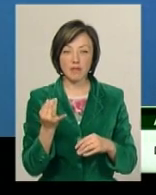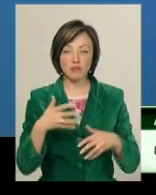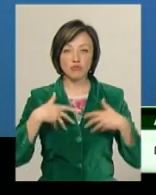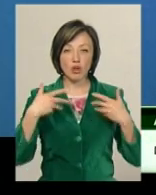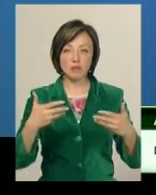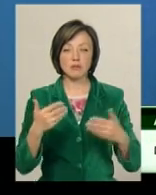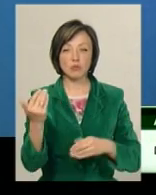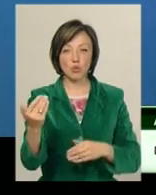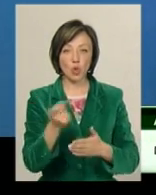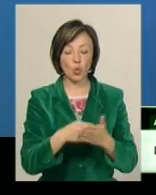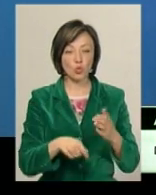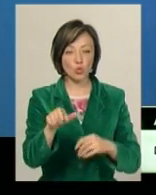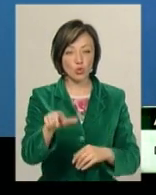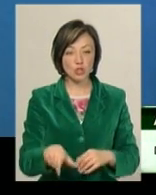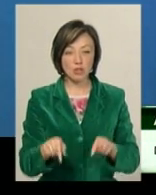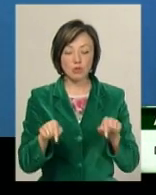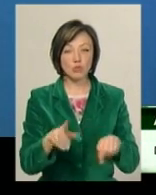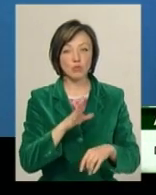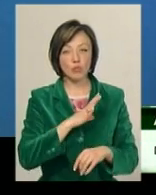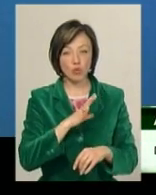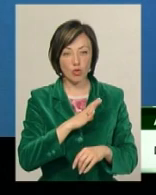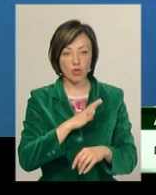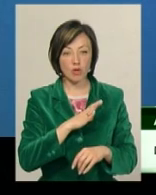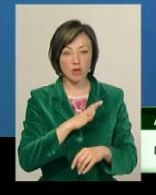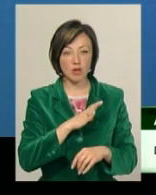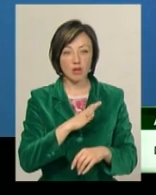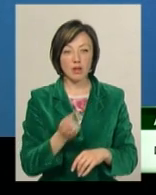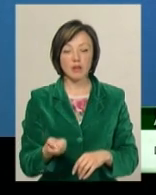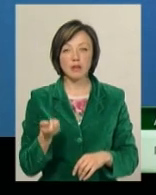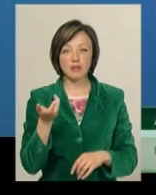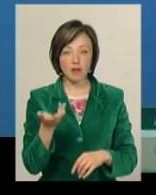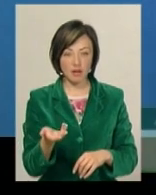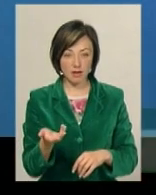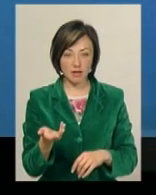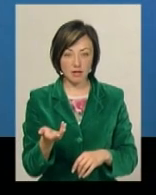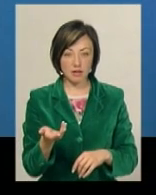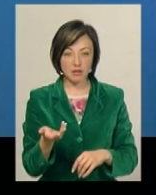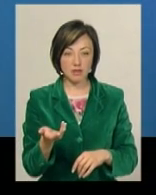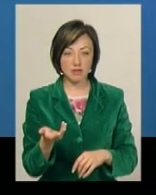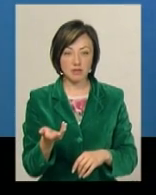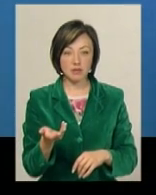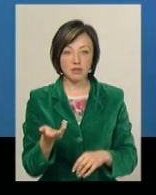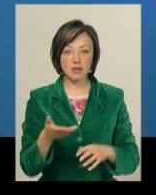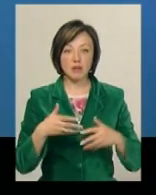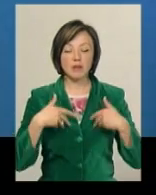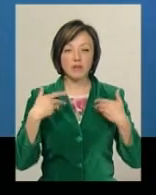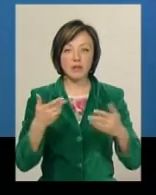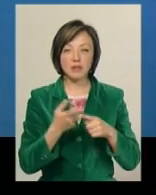сторони художника, тому що тут було покладено декілька жестів,